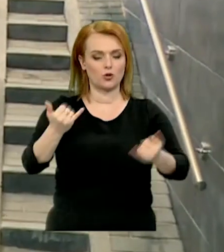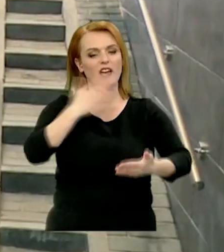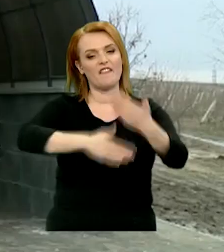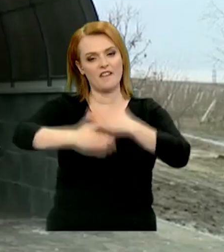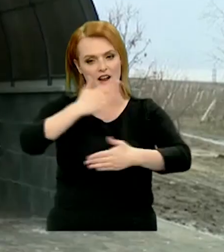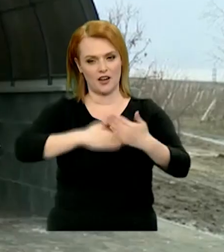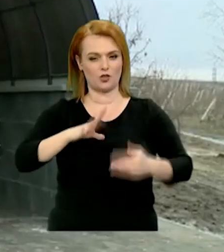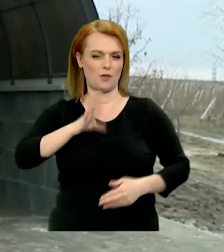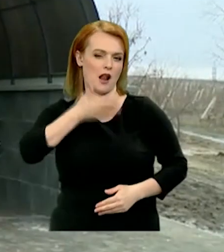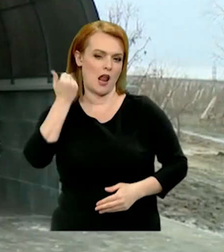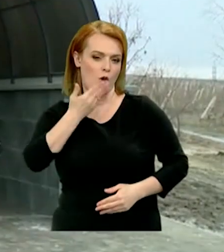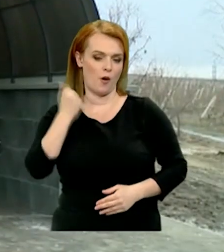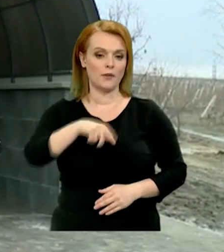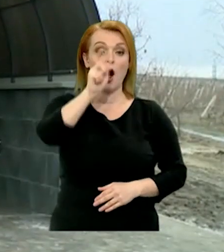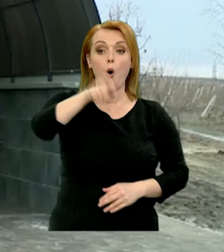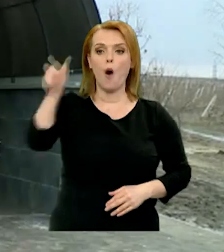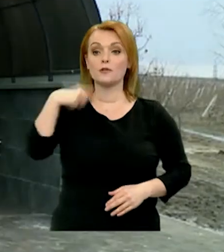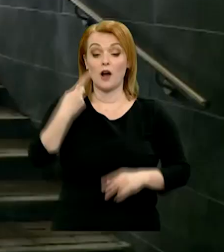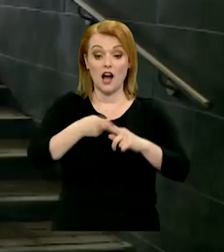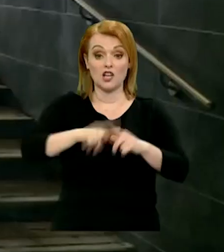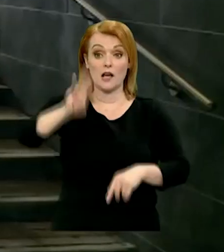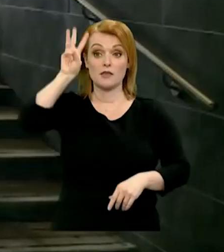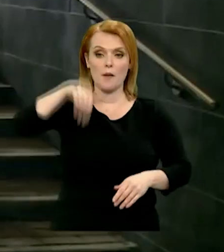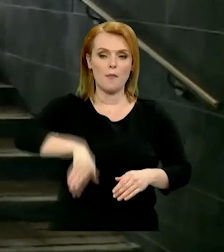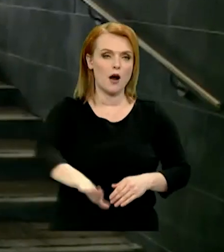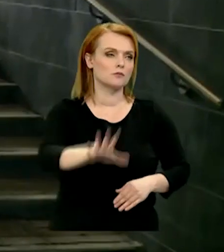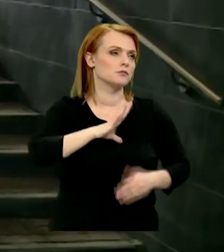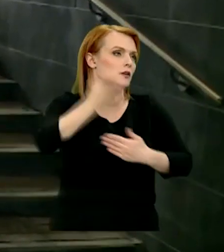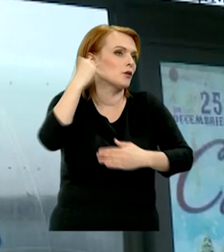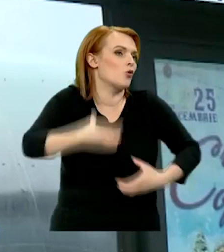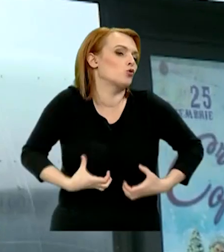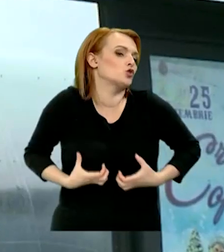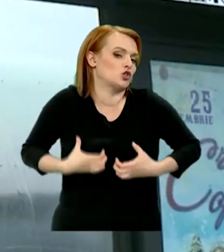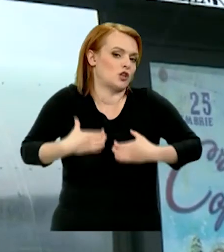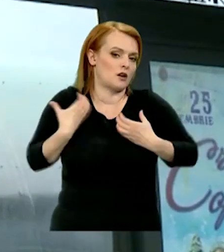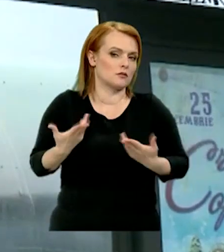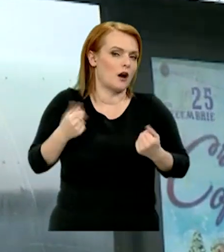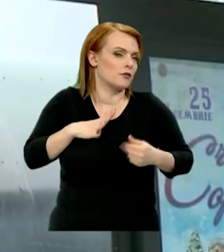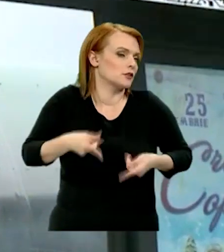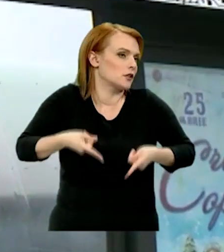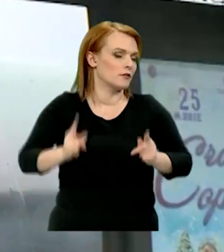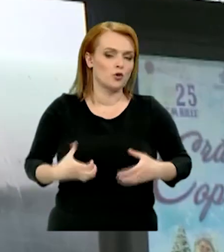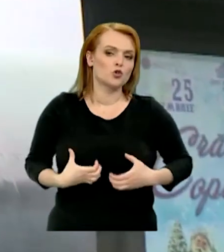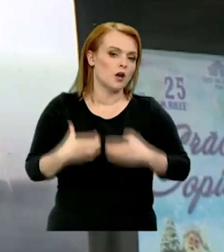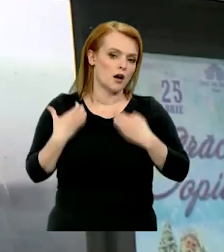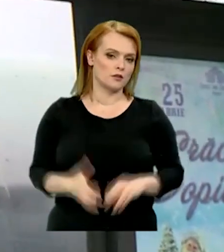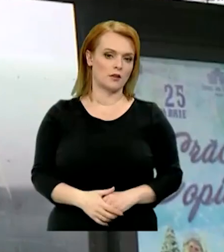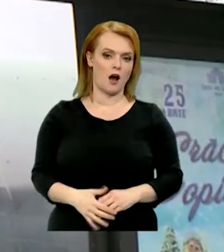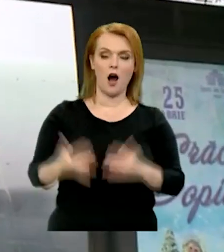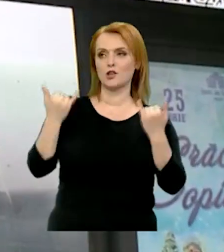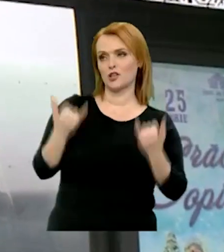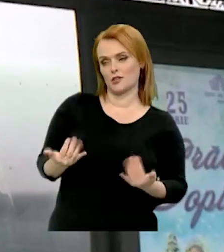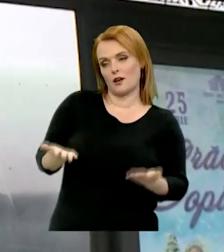speciale. Oamenii spun că cele trei pasaje subterane erau într-un hal fără de hal. Era dezastru mare. Măi mai bine.